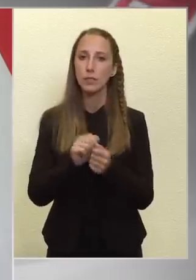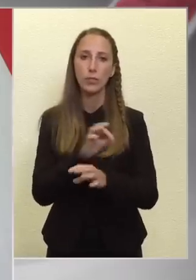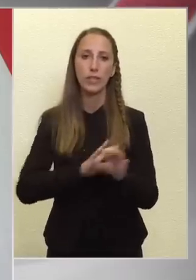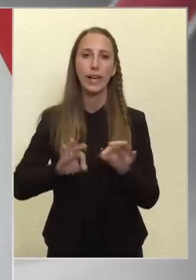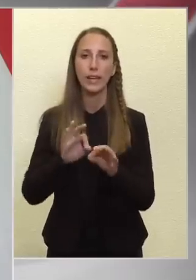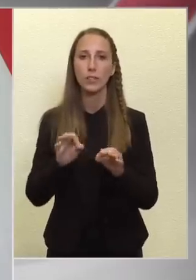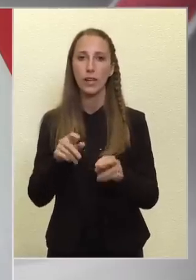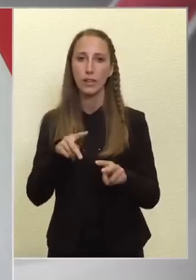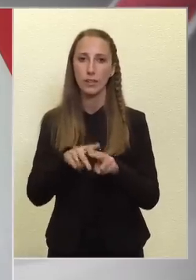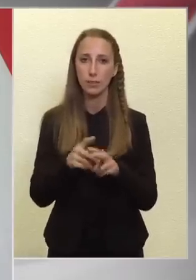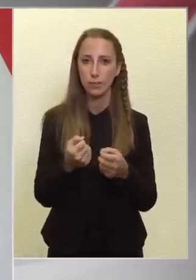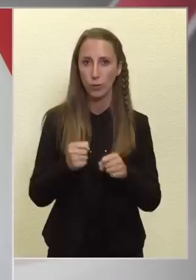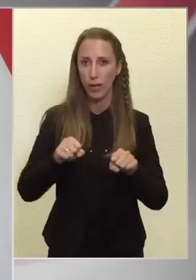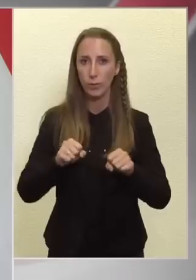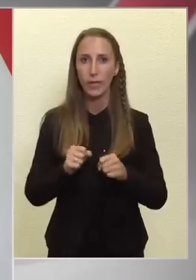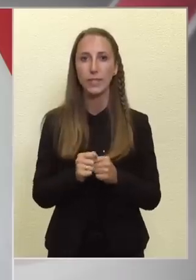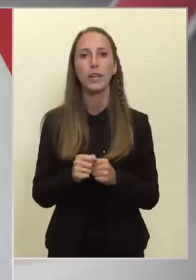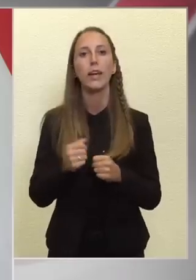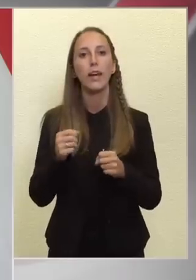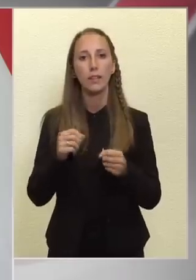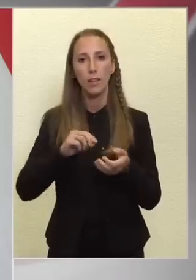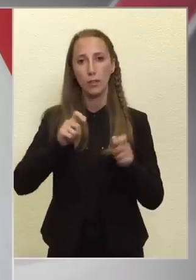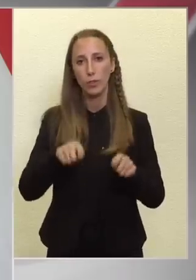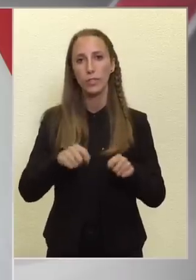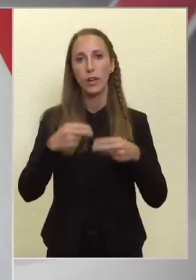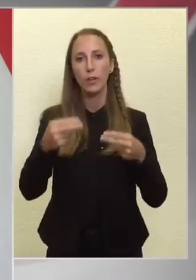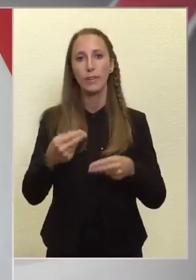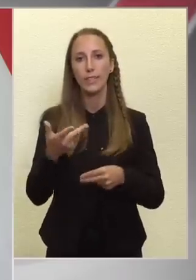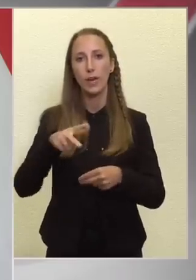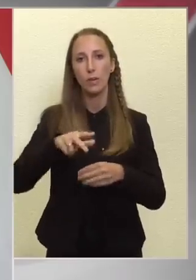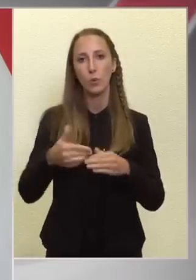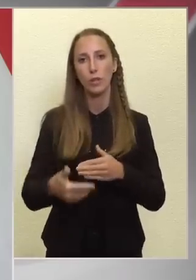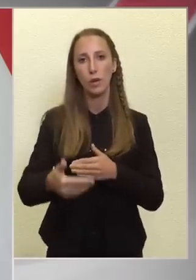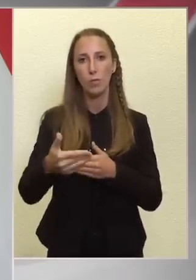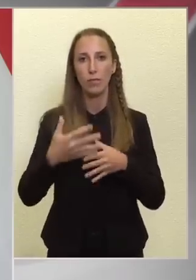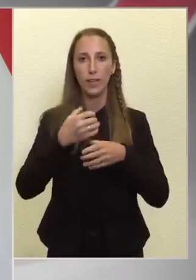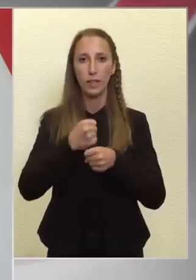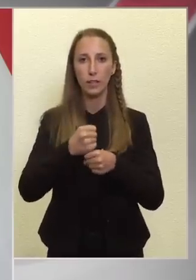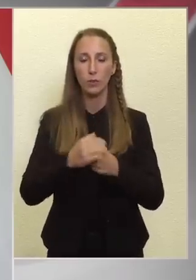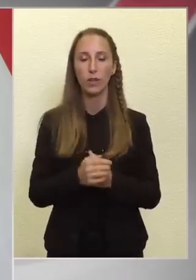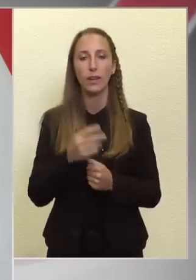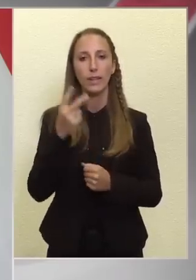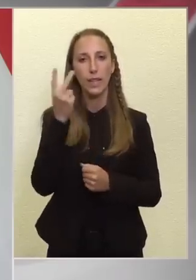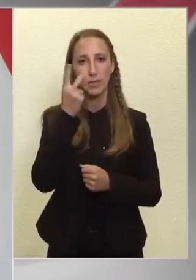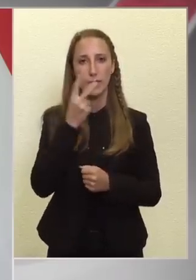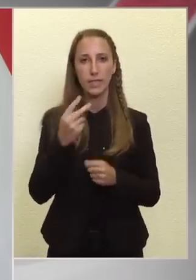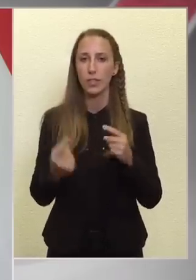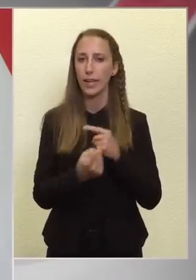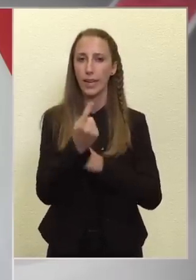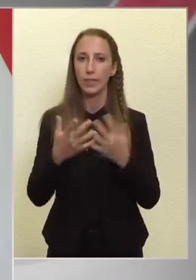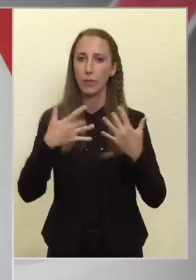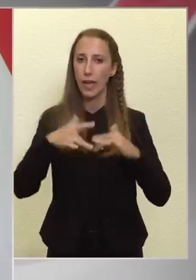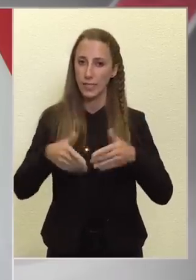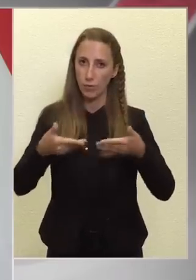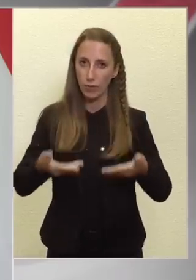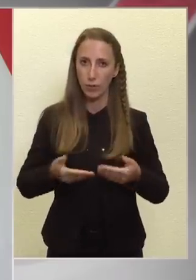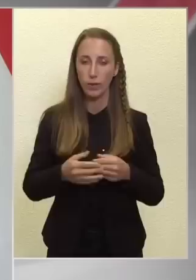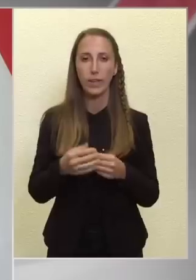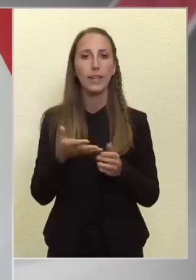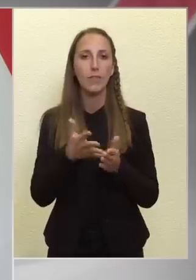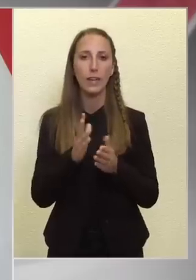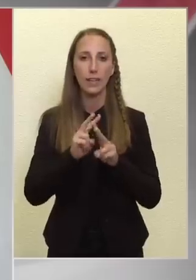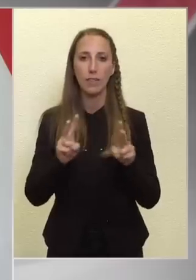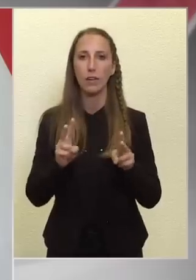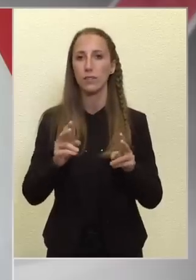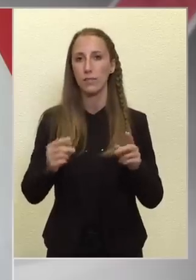zöggenőmentesen, de ezek az intézkedések a következő három hónapban fenntarthatóak. Természetesen egy rendkívüli helyzetben vagyunk, nem véletlenül van rendkívüli